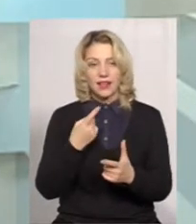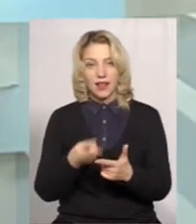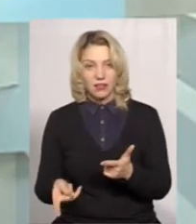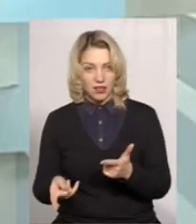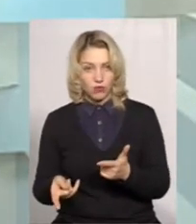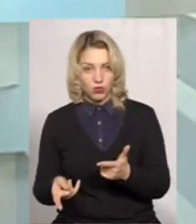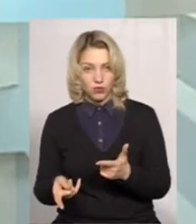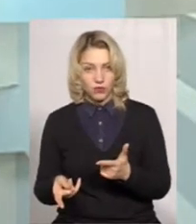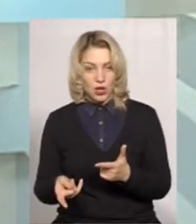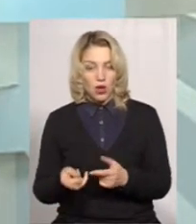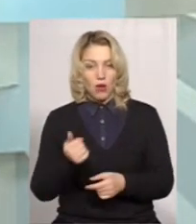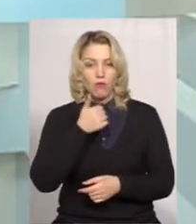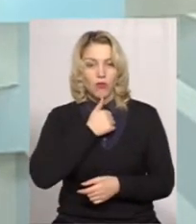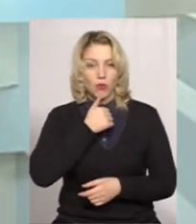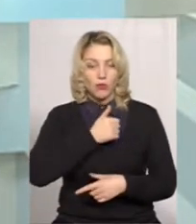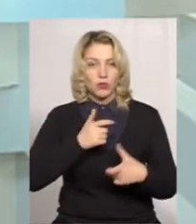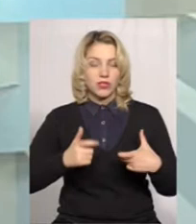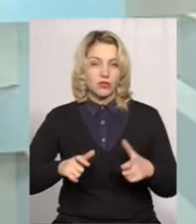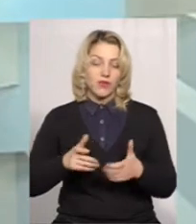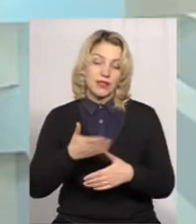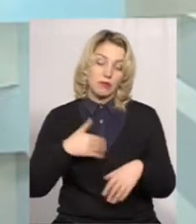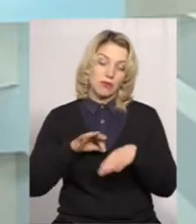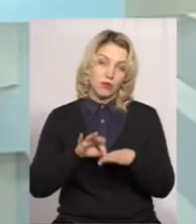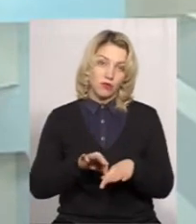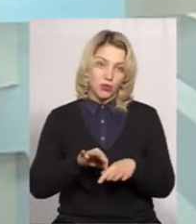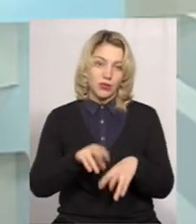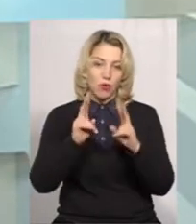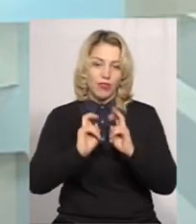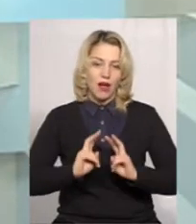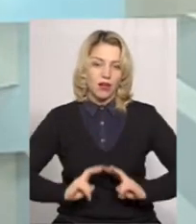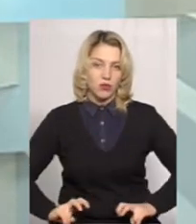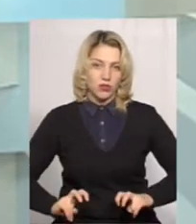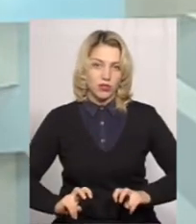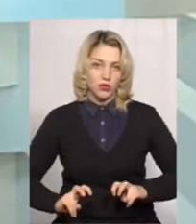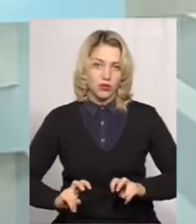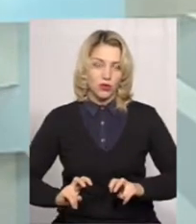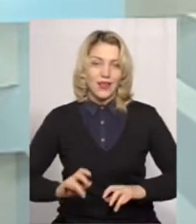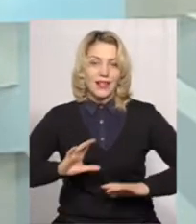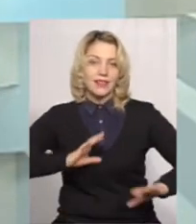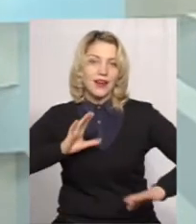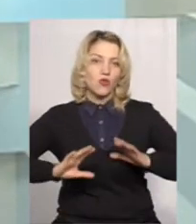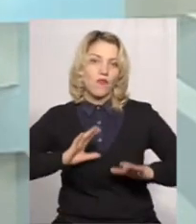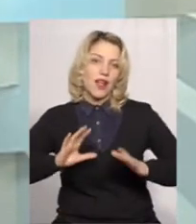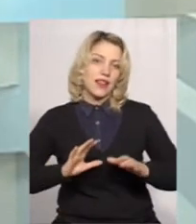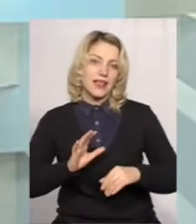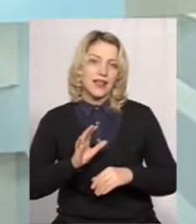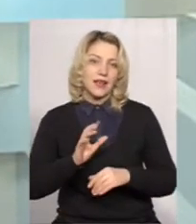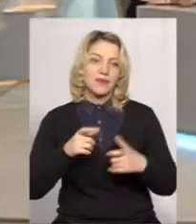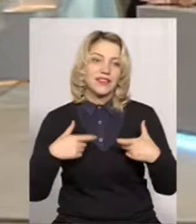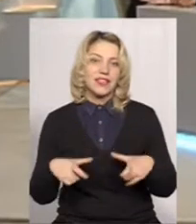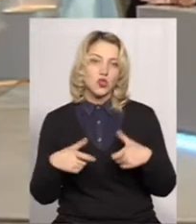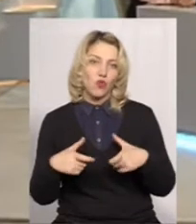пробному тестуванню. Ми проводимо діагностично-тренувальне тестування,